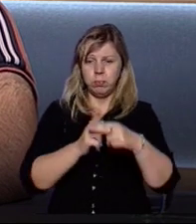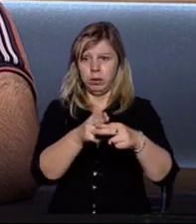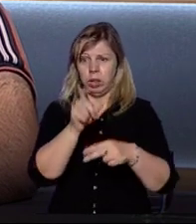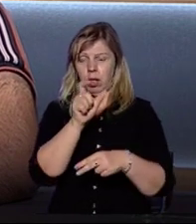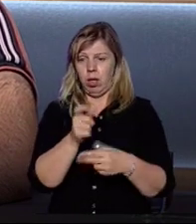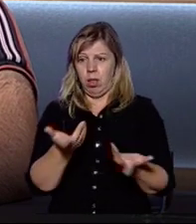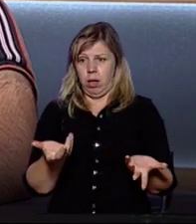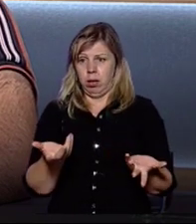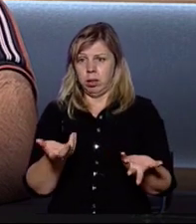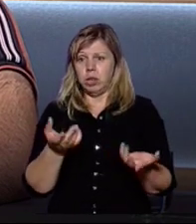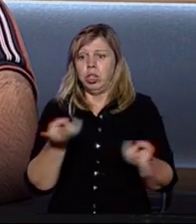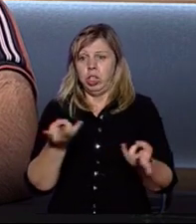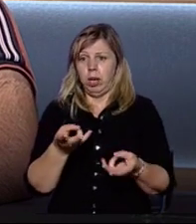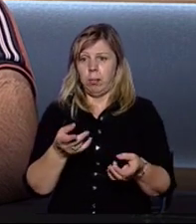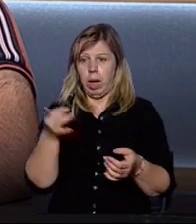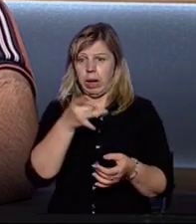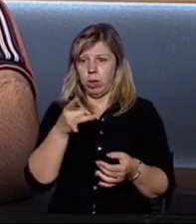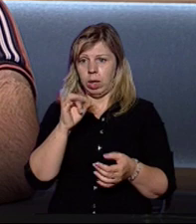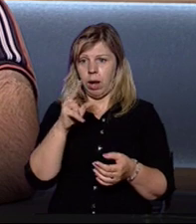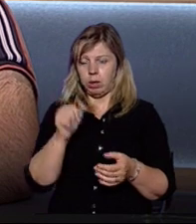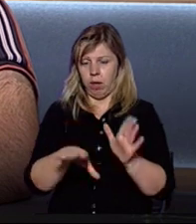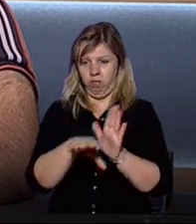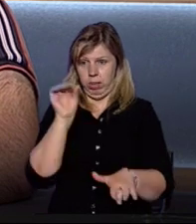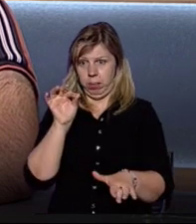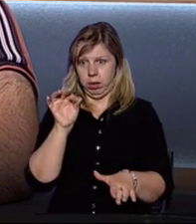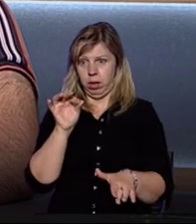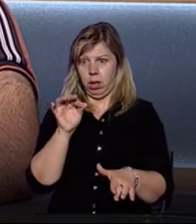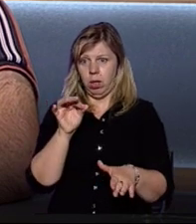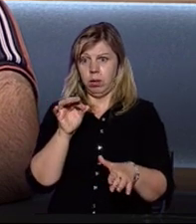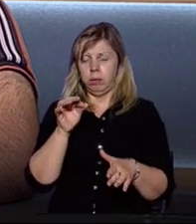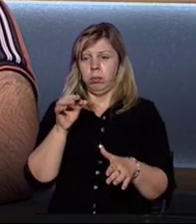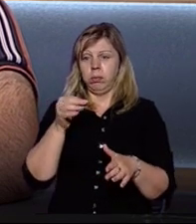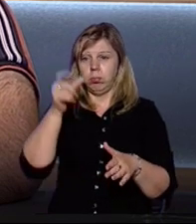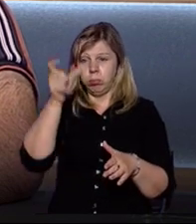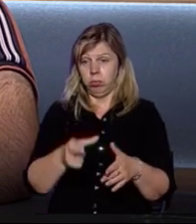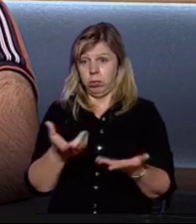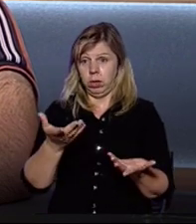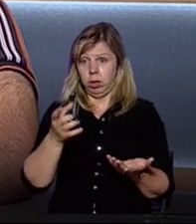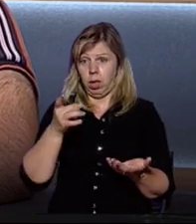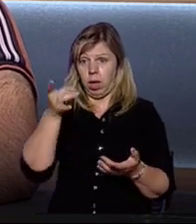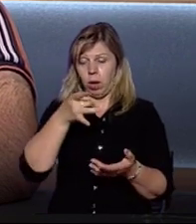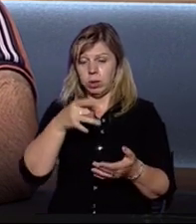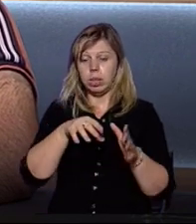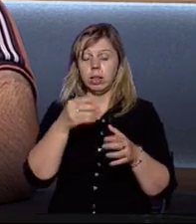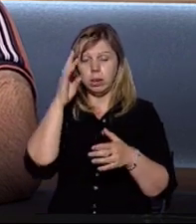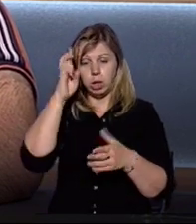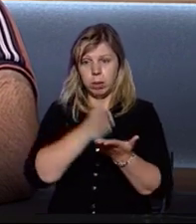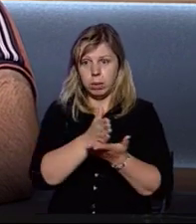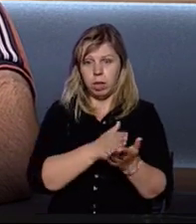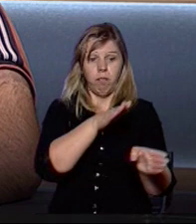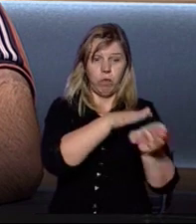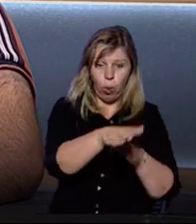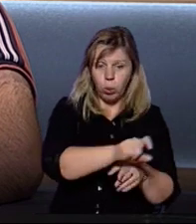людський фактор. Навіщо, коли районна рада обрана, галегує повноваження райдержадміністрації, районна державна